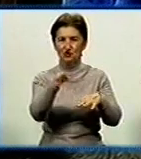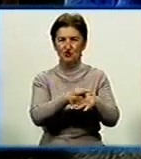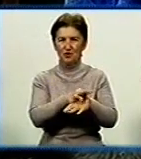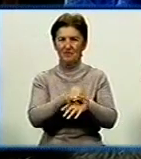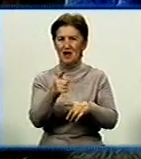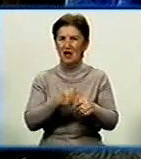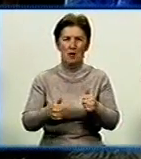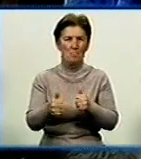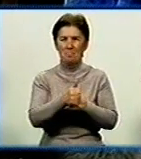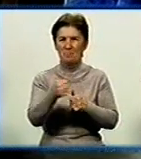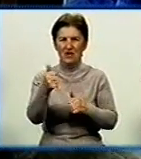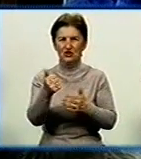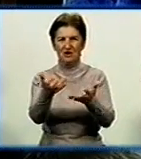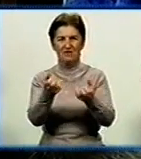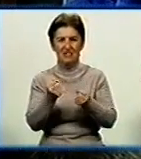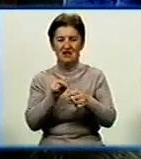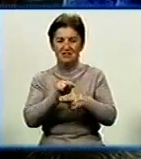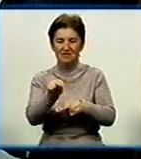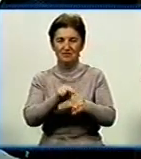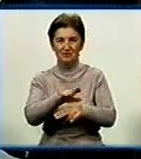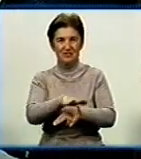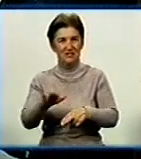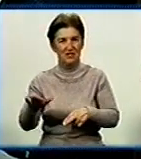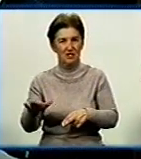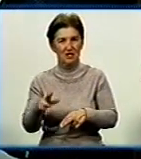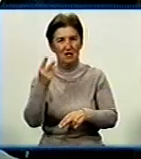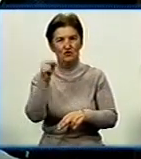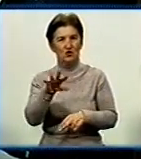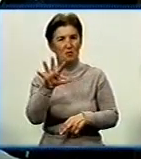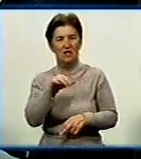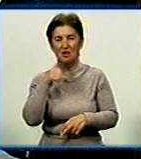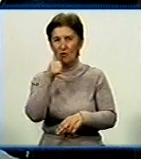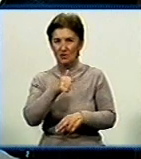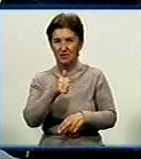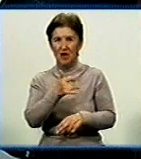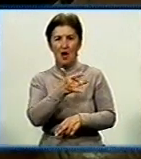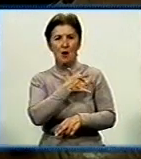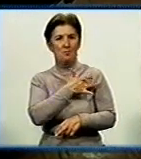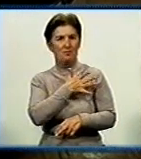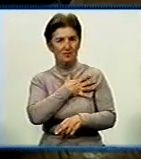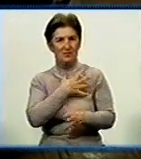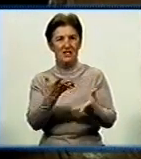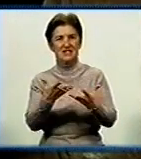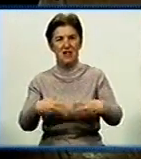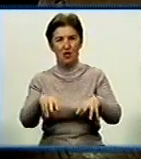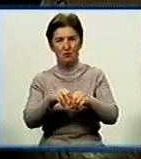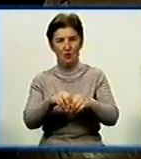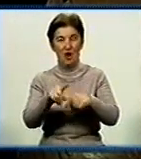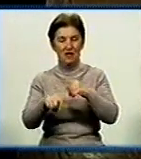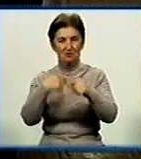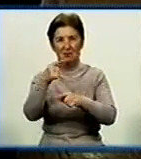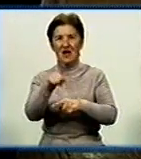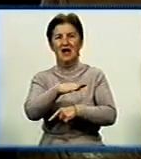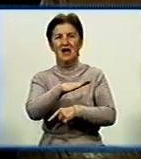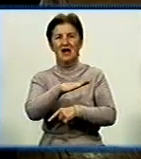– одні з перших у своєму районі взяли на виховання дітей. У 2005-му році утворили прийомну сім'ю, а через рік вже стали дитячим